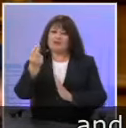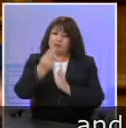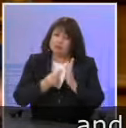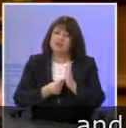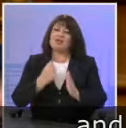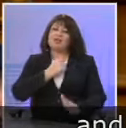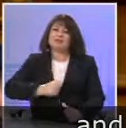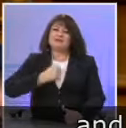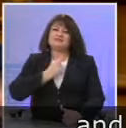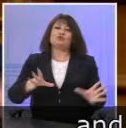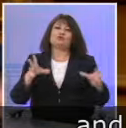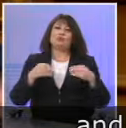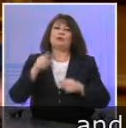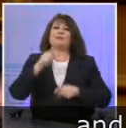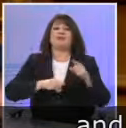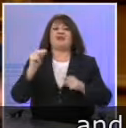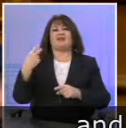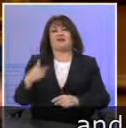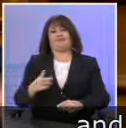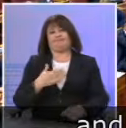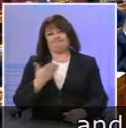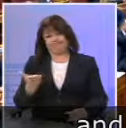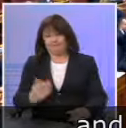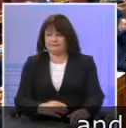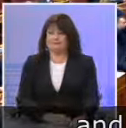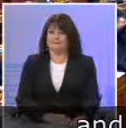δυστυχώς υιοθετούν και κάποια από την παράταξή σας.